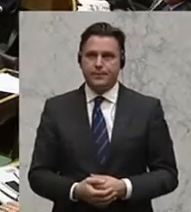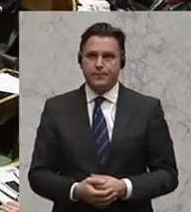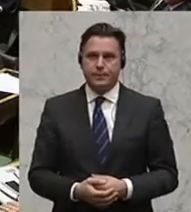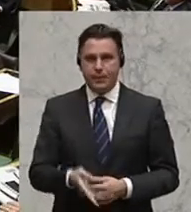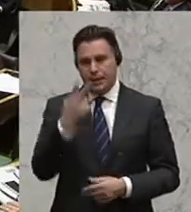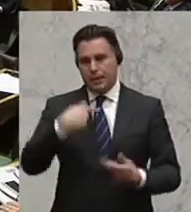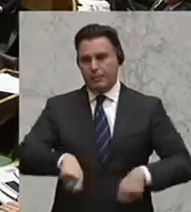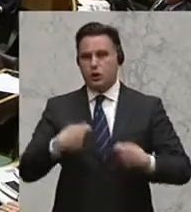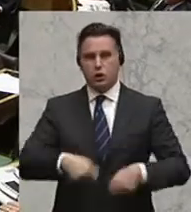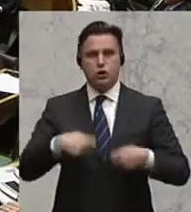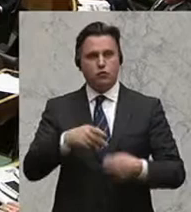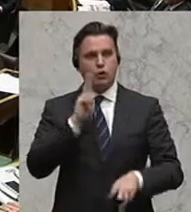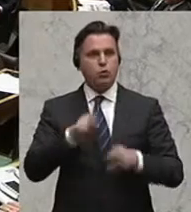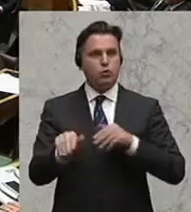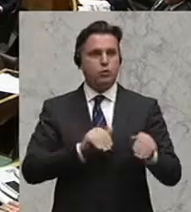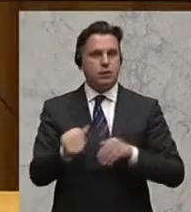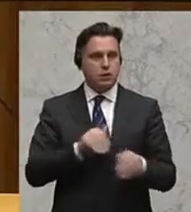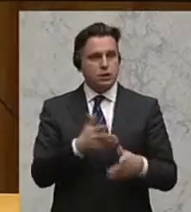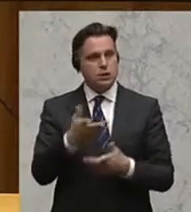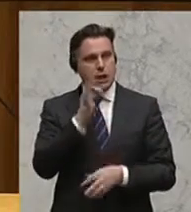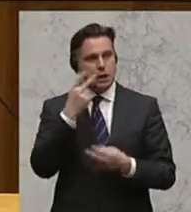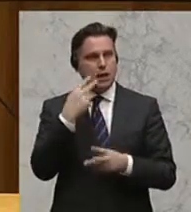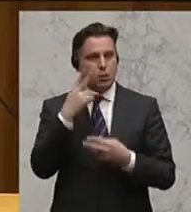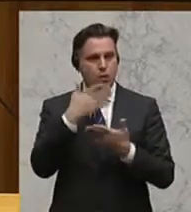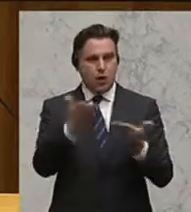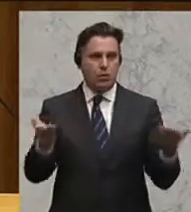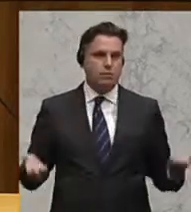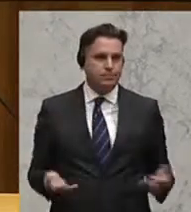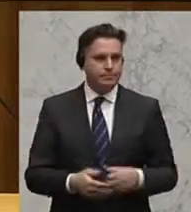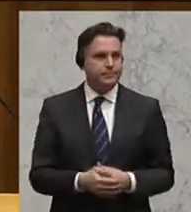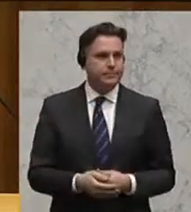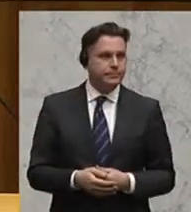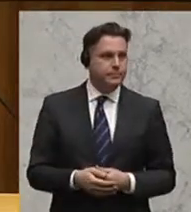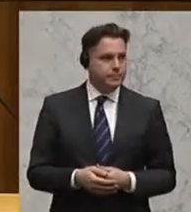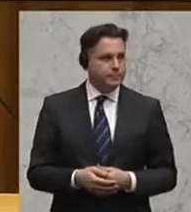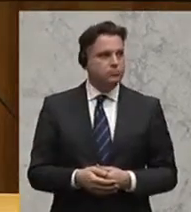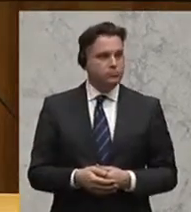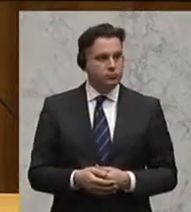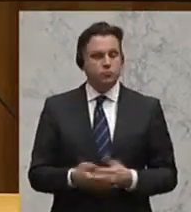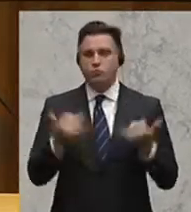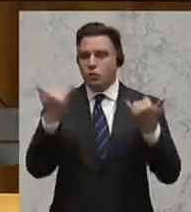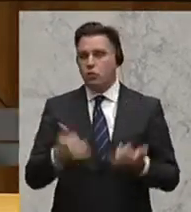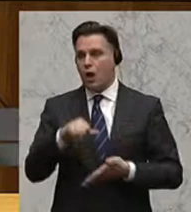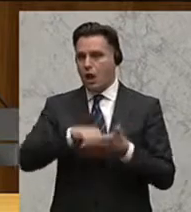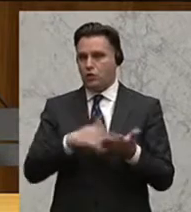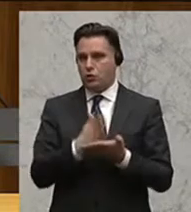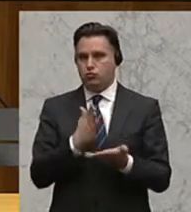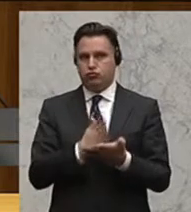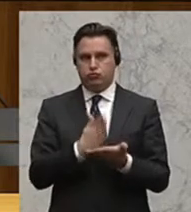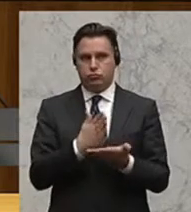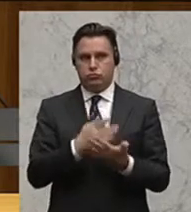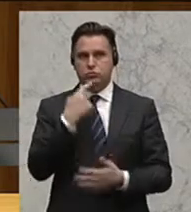Herr Präsident, Frau Bundesminister, meine sehr geehrten Damen und Herren. Eingangs habe ich heute schon gesagt,